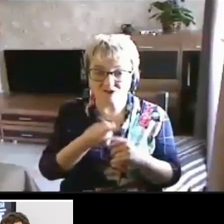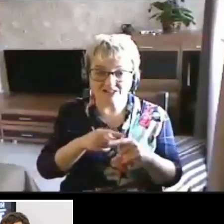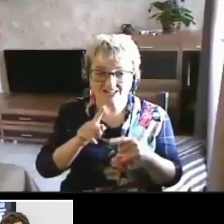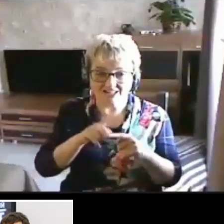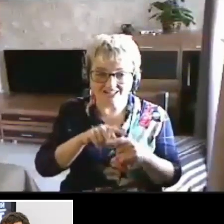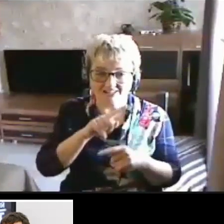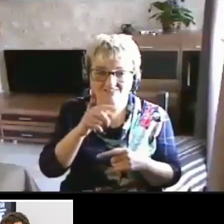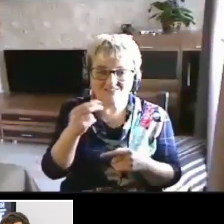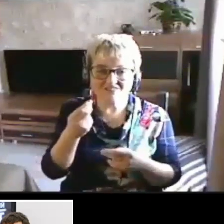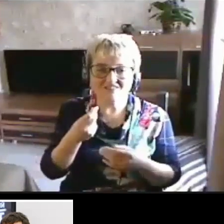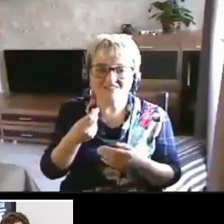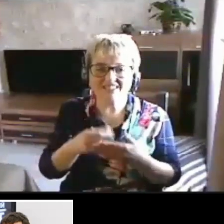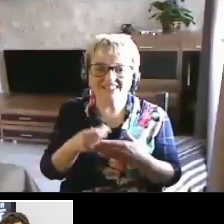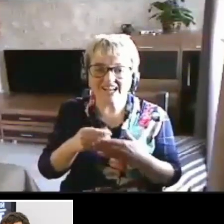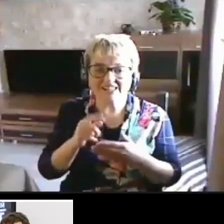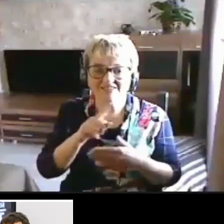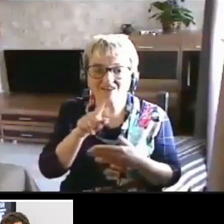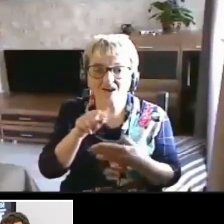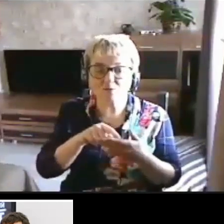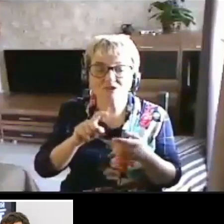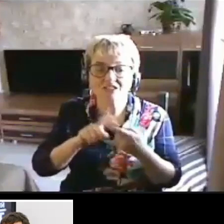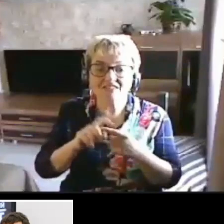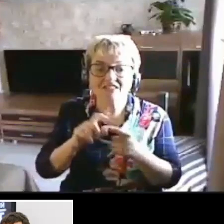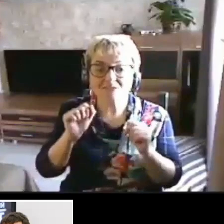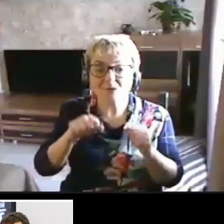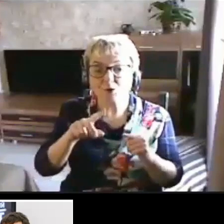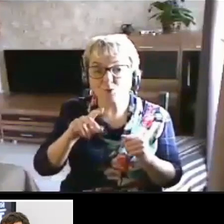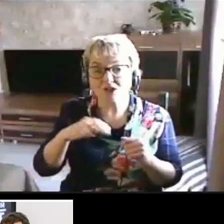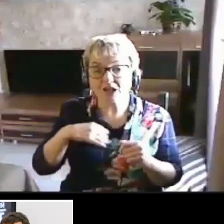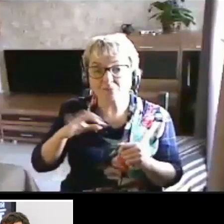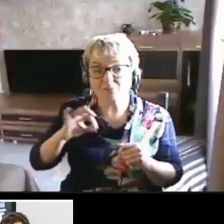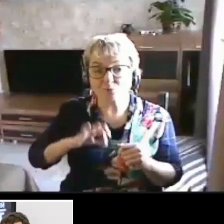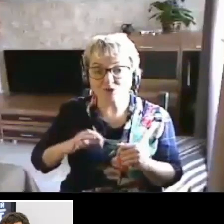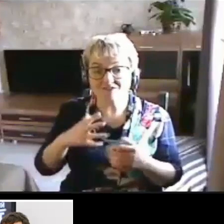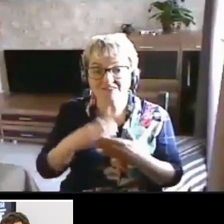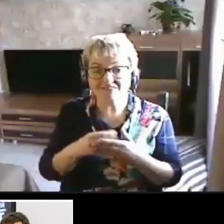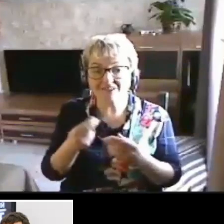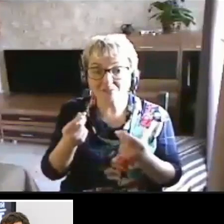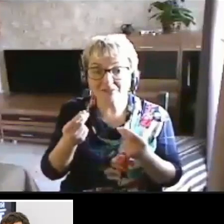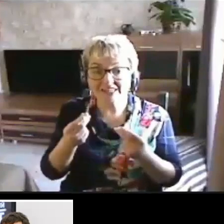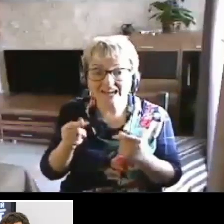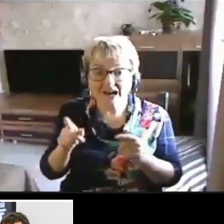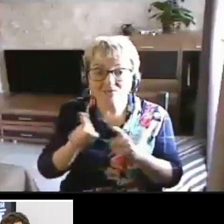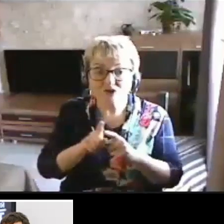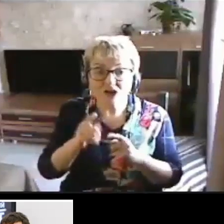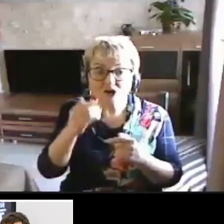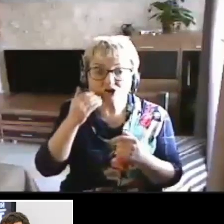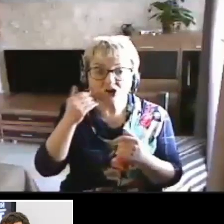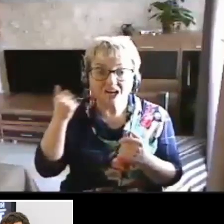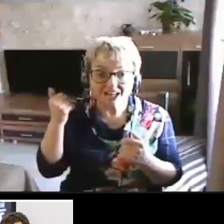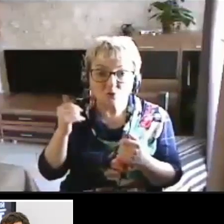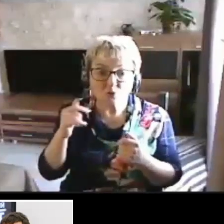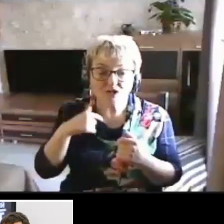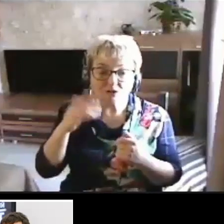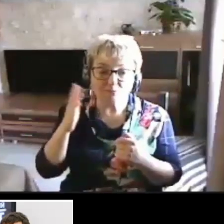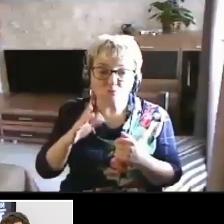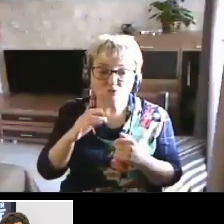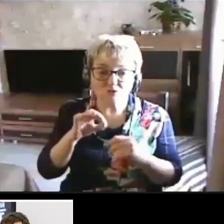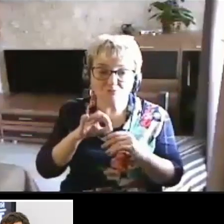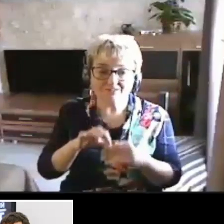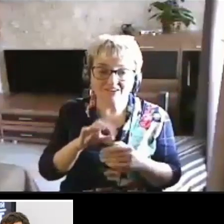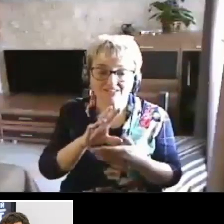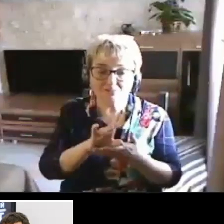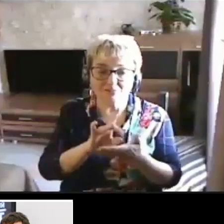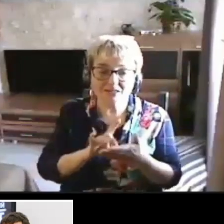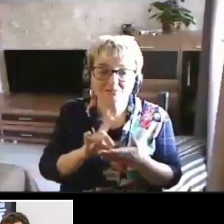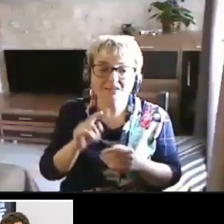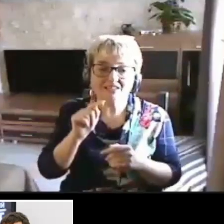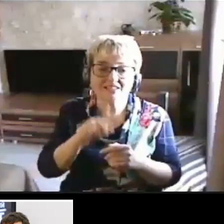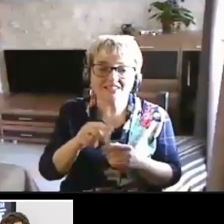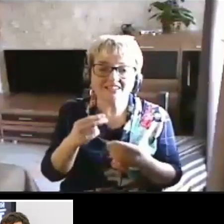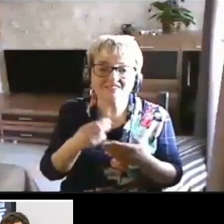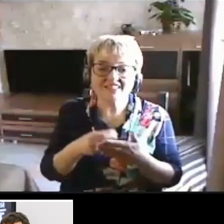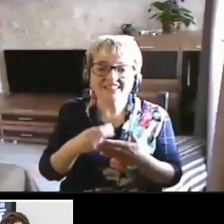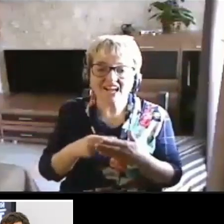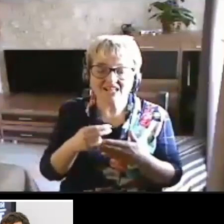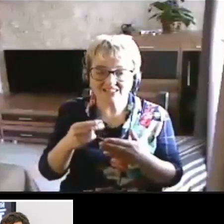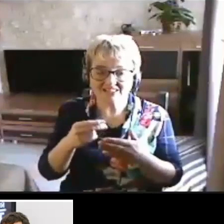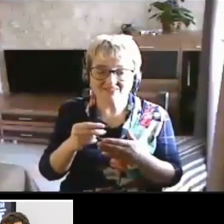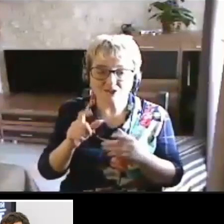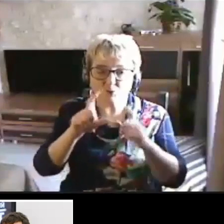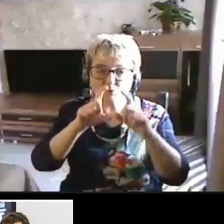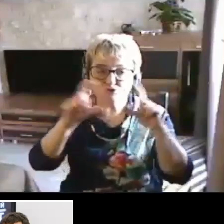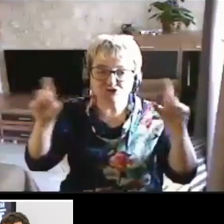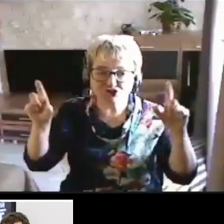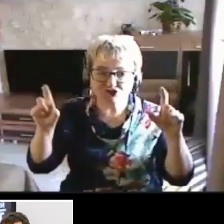финансовых зависит то, смогу ли я пользоваться своими деньгами. И точно так же легко я буду приводить примеры тех финансовых учреждений,